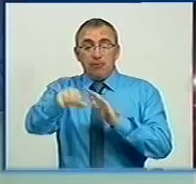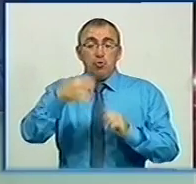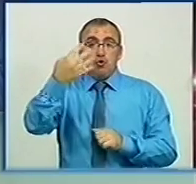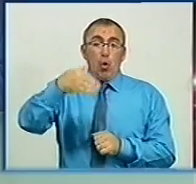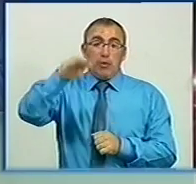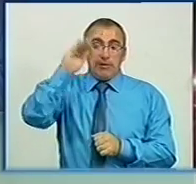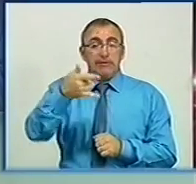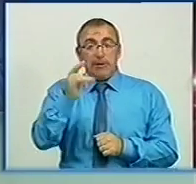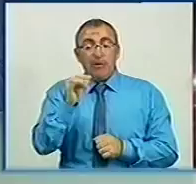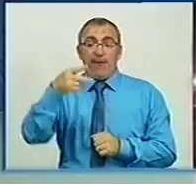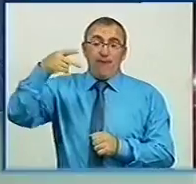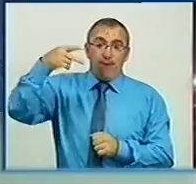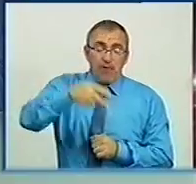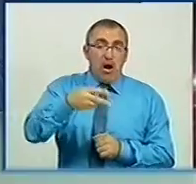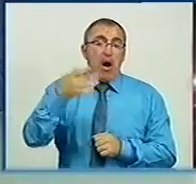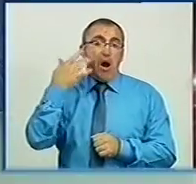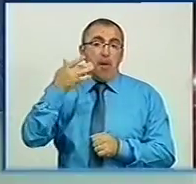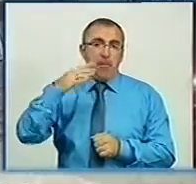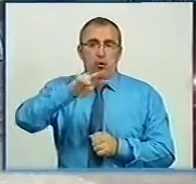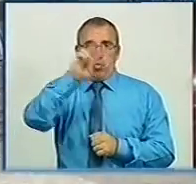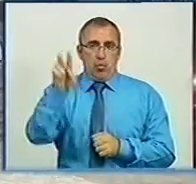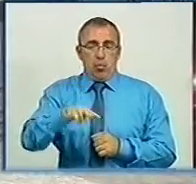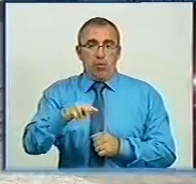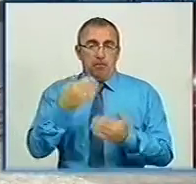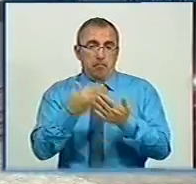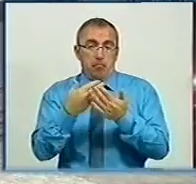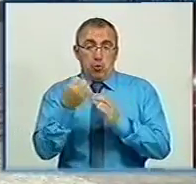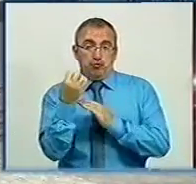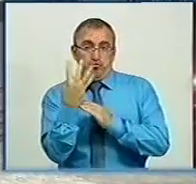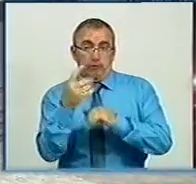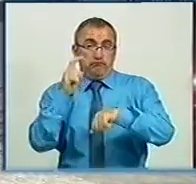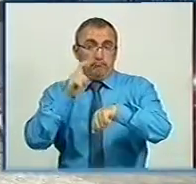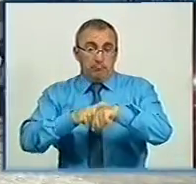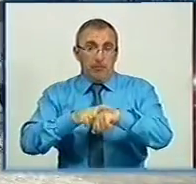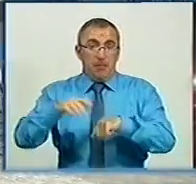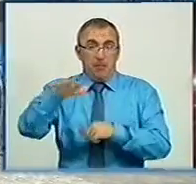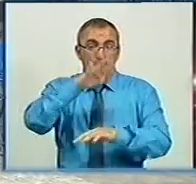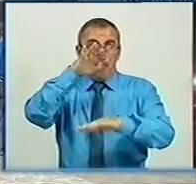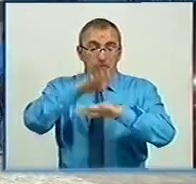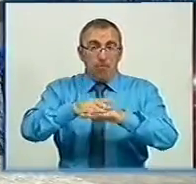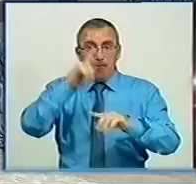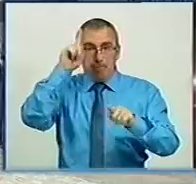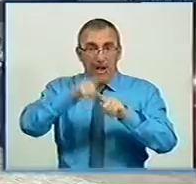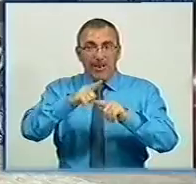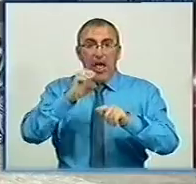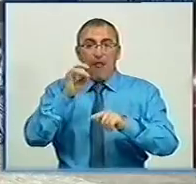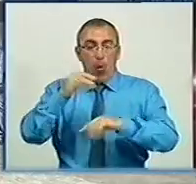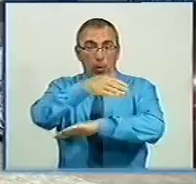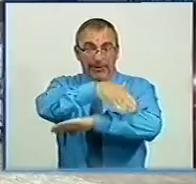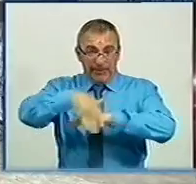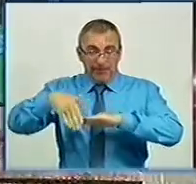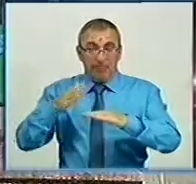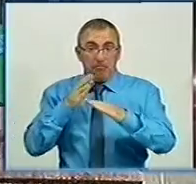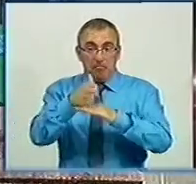тисяч гривень та 2 тисячі американських доларів. Близько 14-ї години у приміщення банку по вулиці Братів Ельворті зайшов